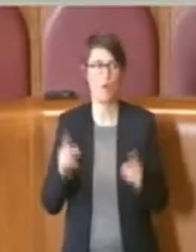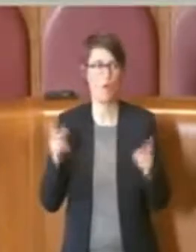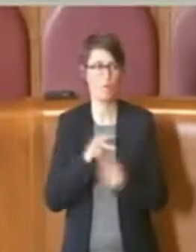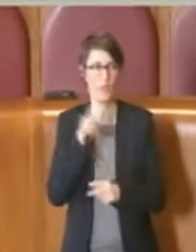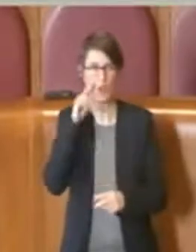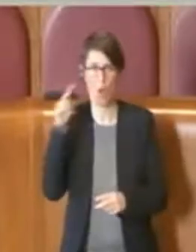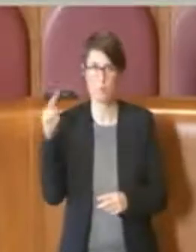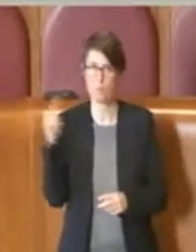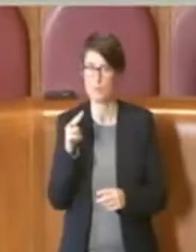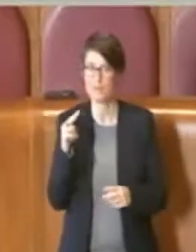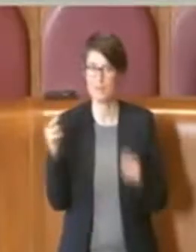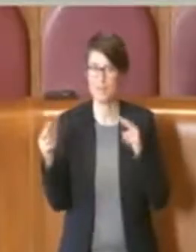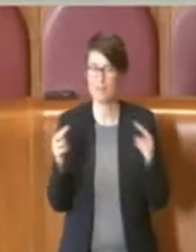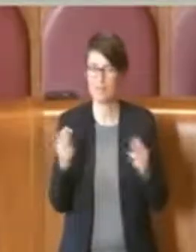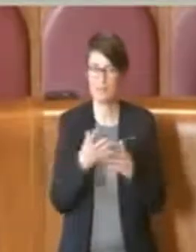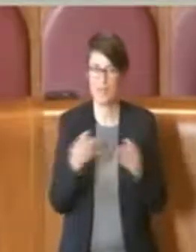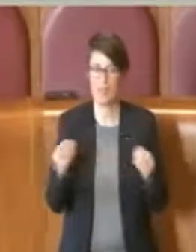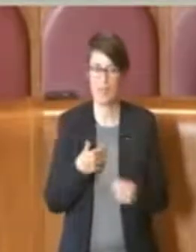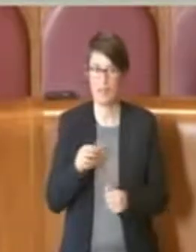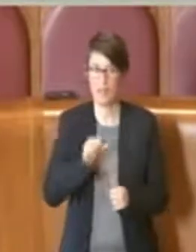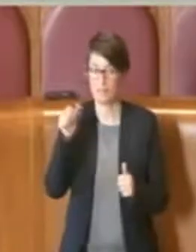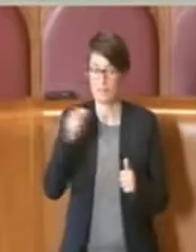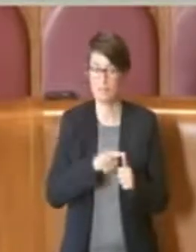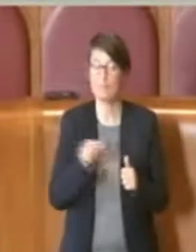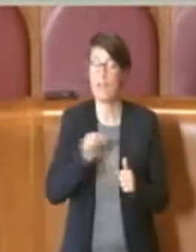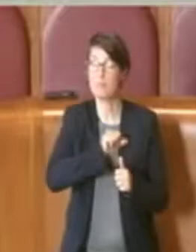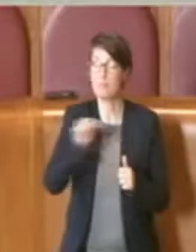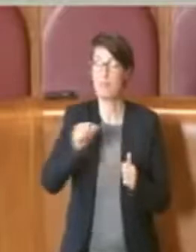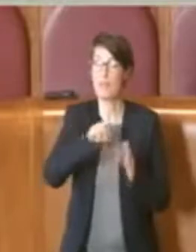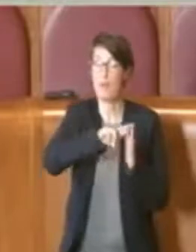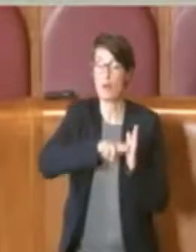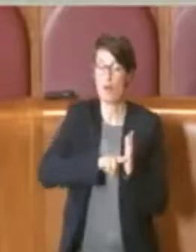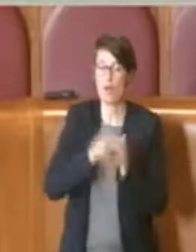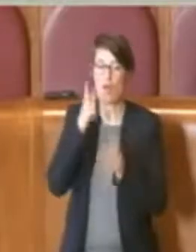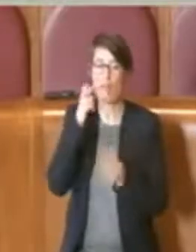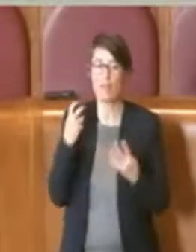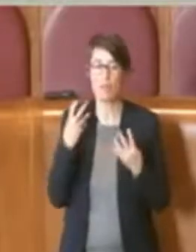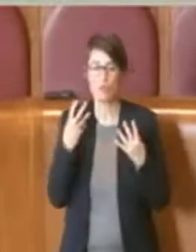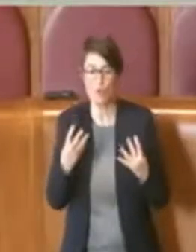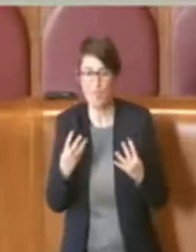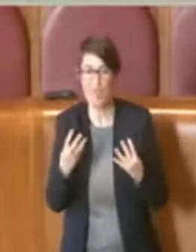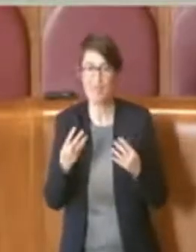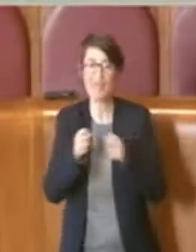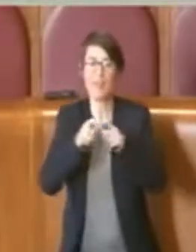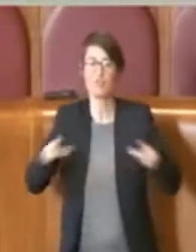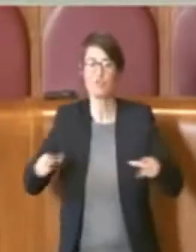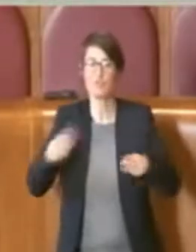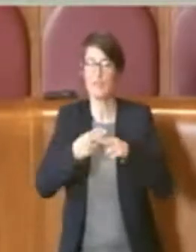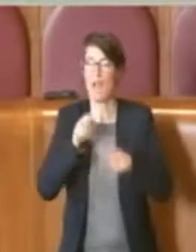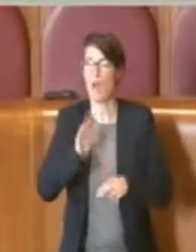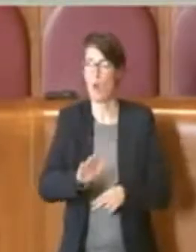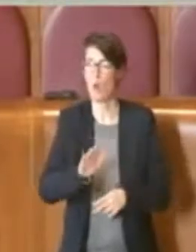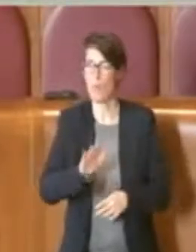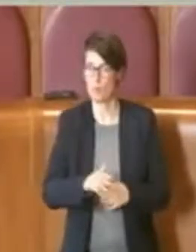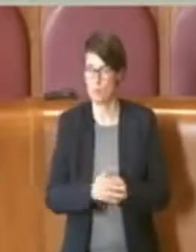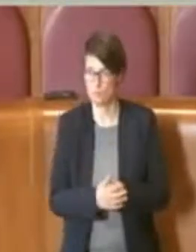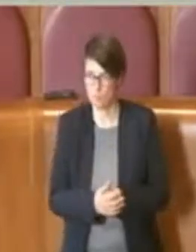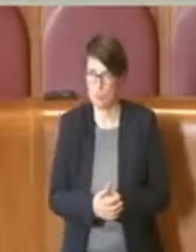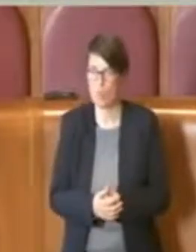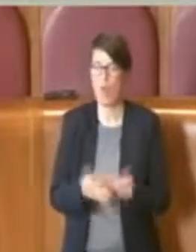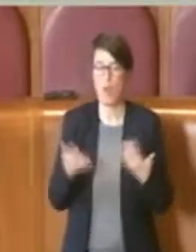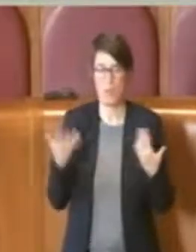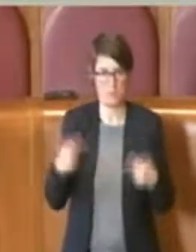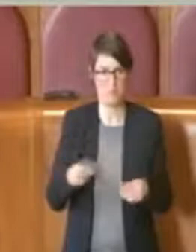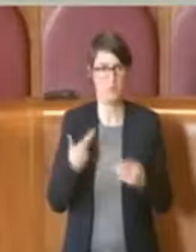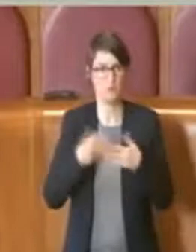Innanzitutto è il primo regolamento del verde di questa città, uno strumento di cui si sono dotate tante